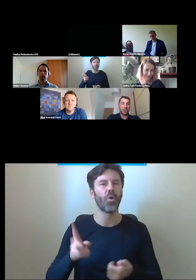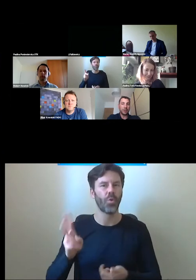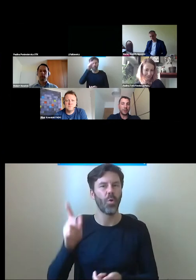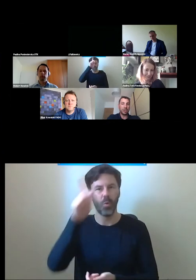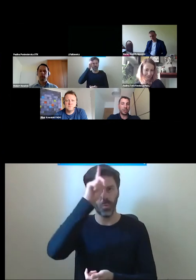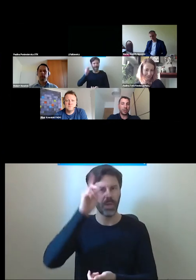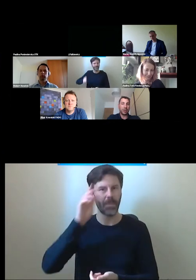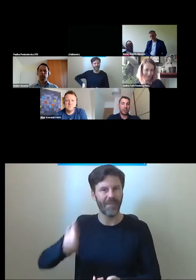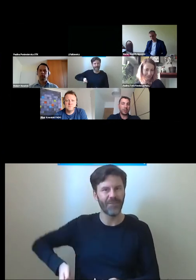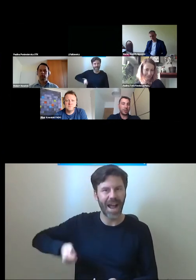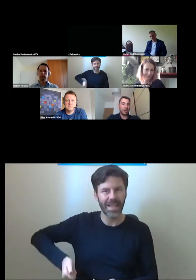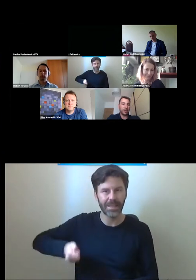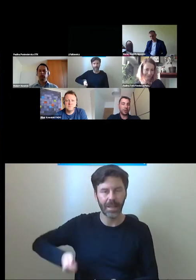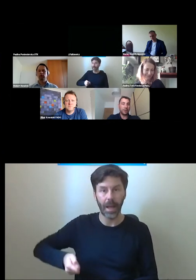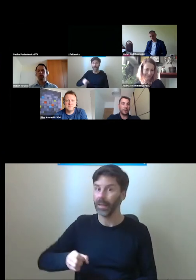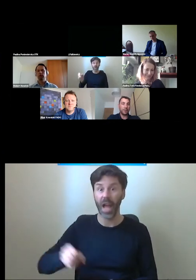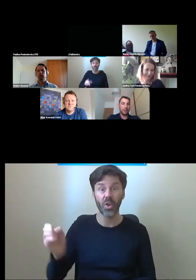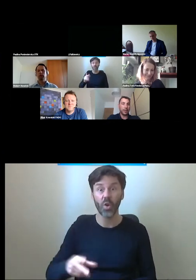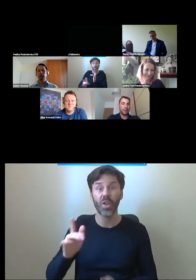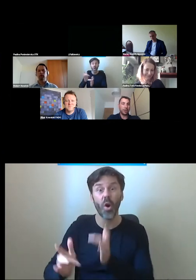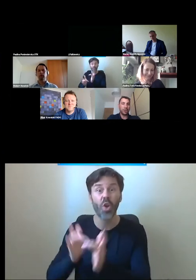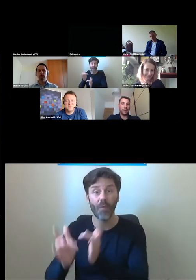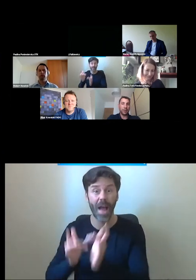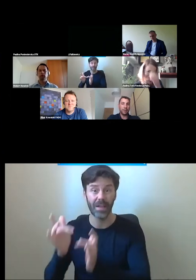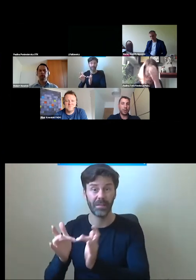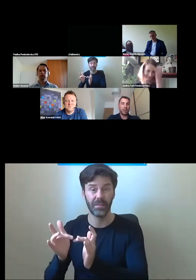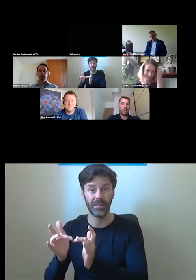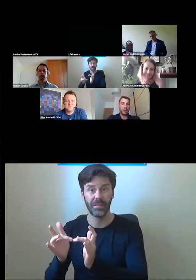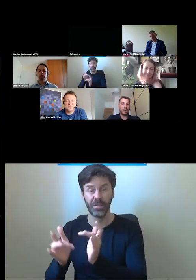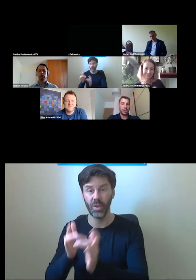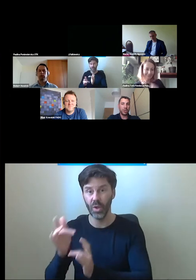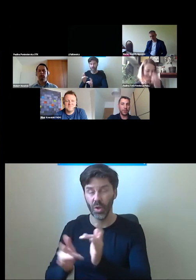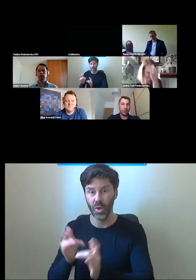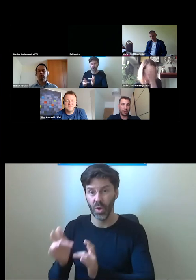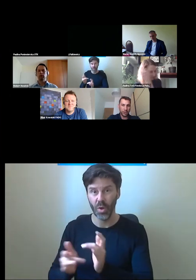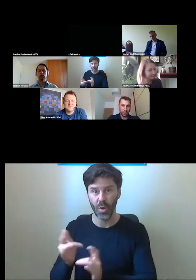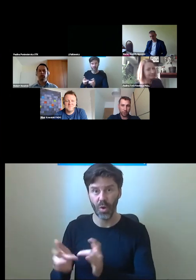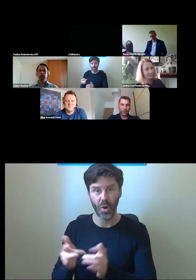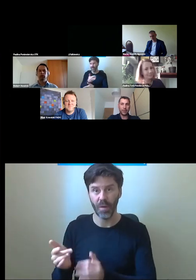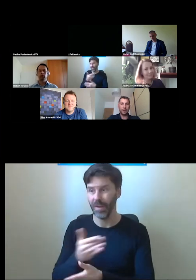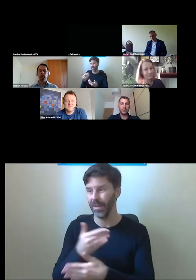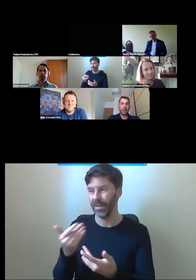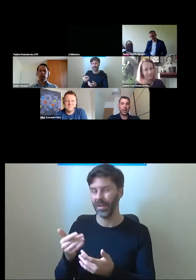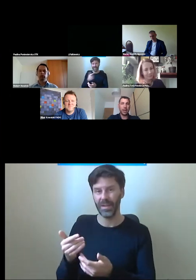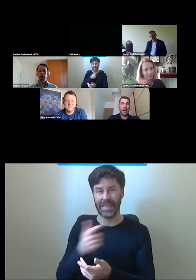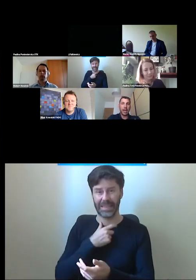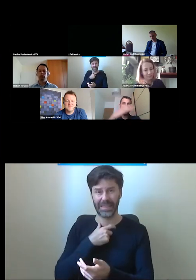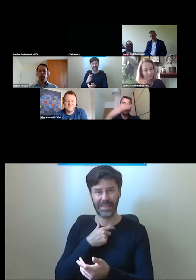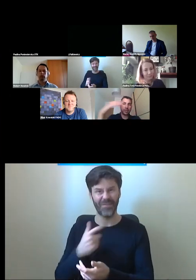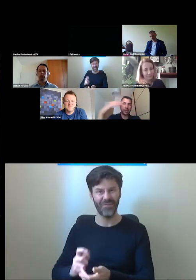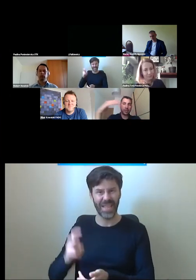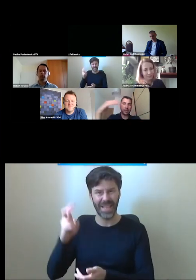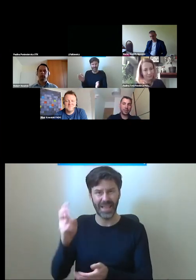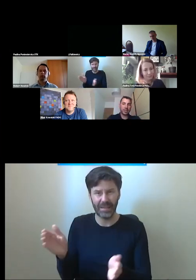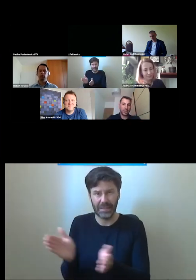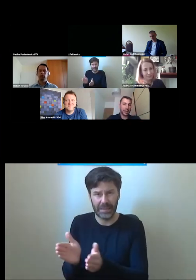gorzej to jest jeszcze rowerzyście, ponieważ na większości dworców w Polsce nie zmieści się do windy. Oczywiście to już się w tej chwili zmienia, ale